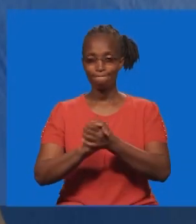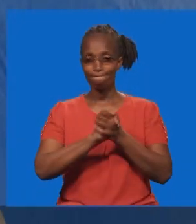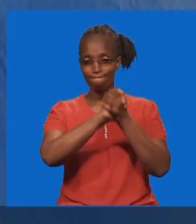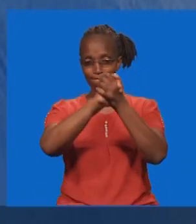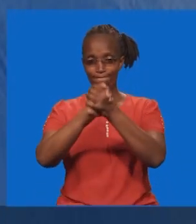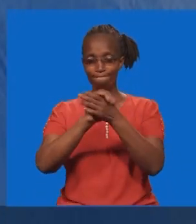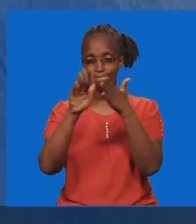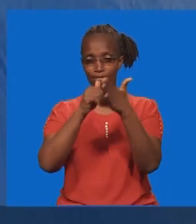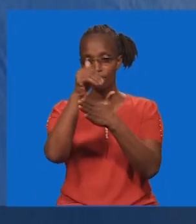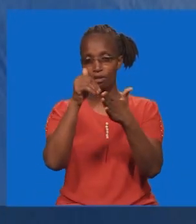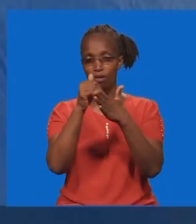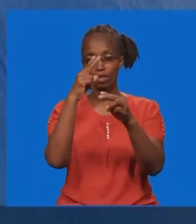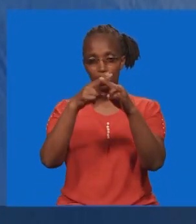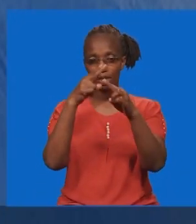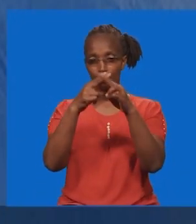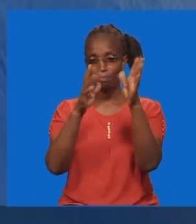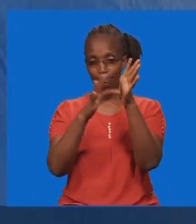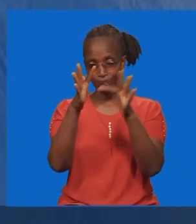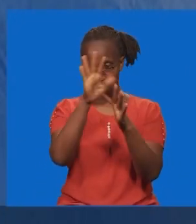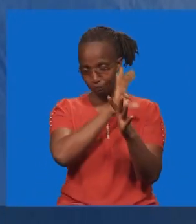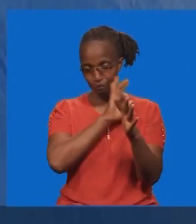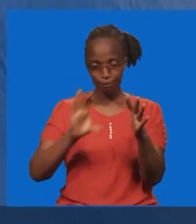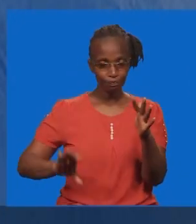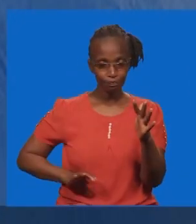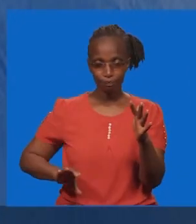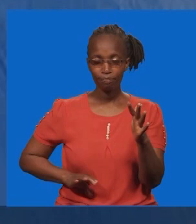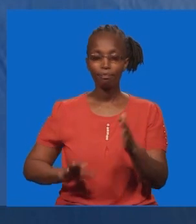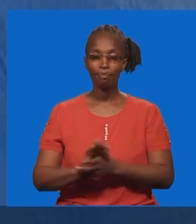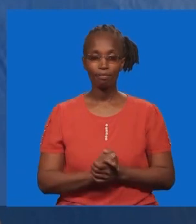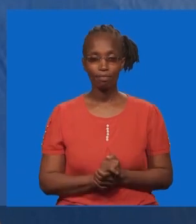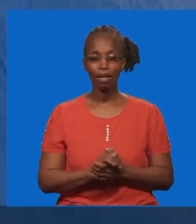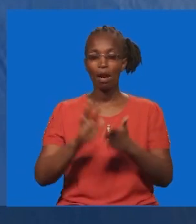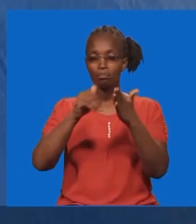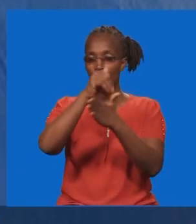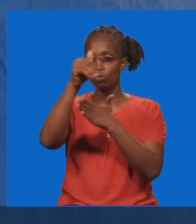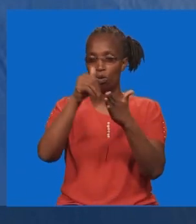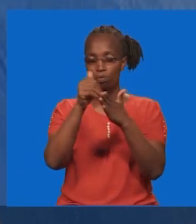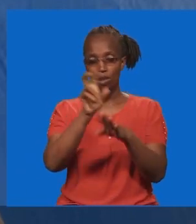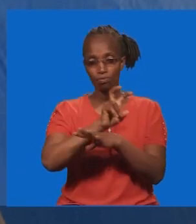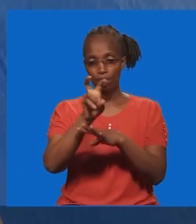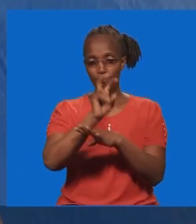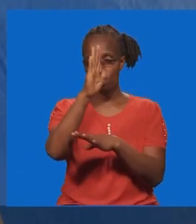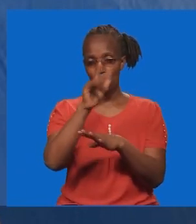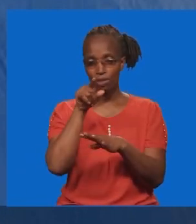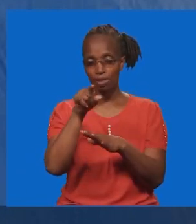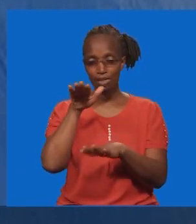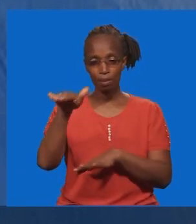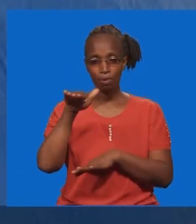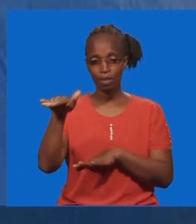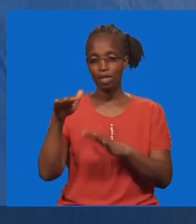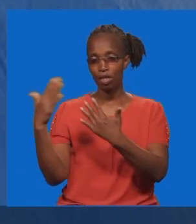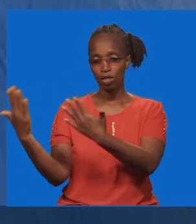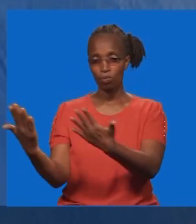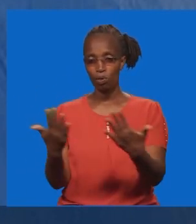Salamu za kalivari katika jina la Yesu Kristo, bwana Yesu asifiwe. Mtenza maji wangu